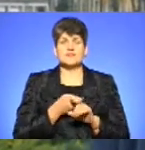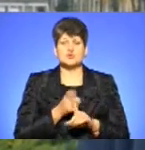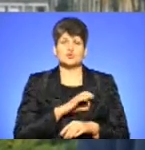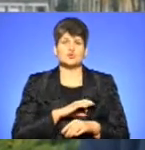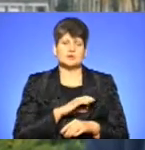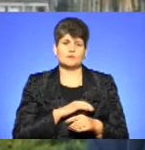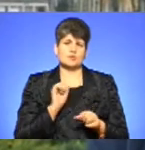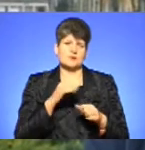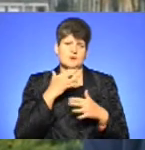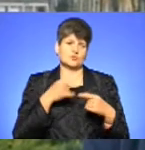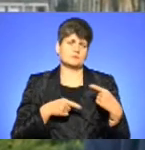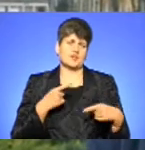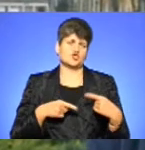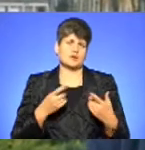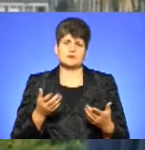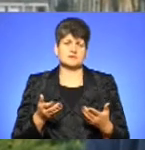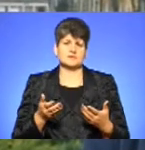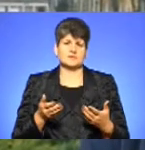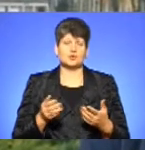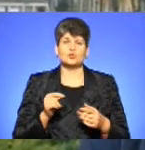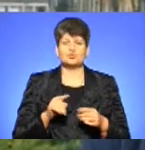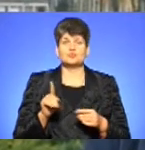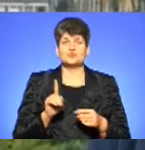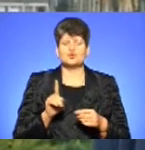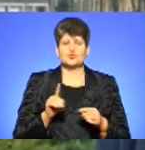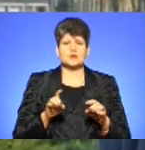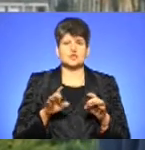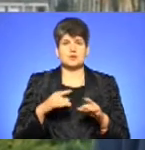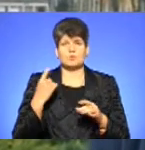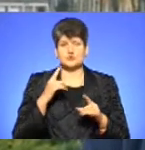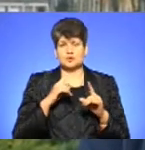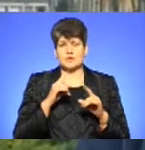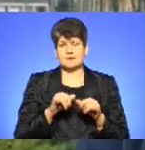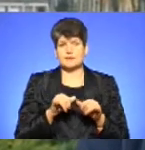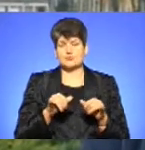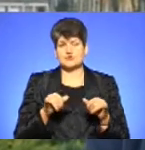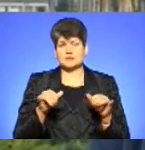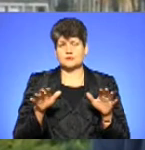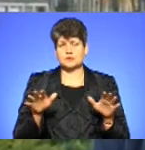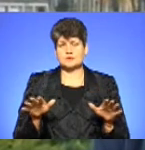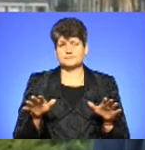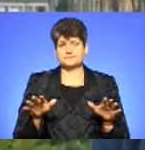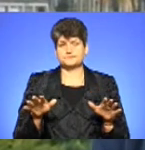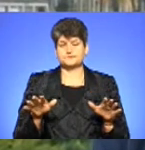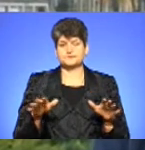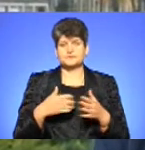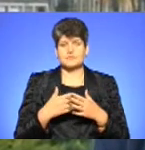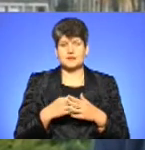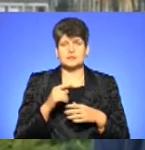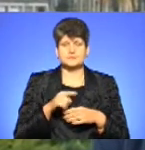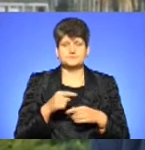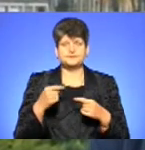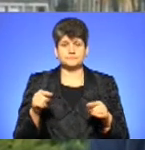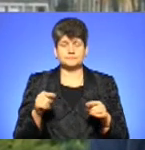можна дуже багато сперечатися, тому що, як рішення обласної ради поширюють, скажімо, ті чи інші